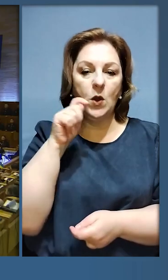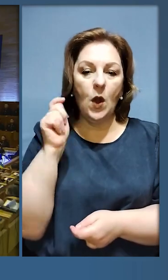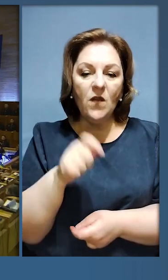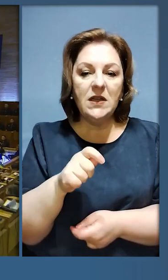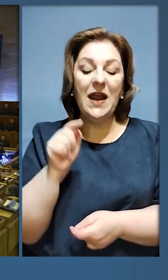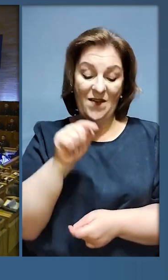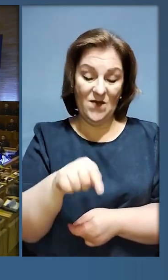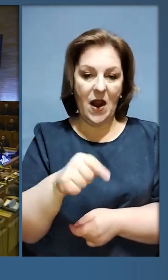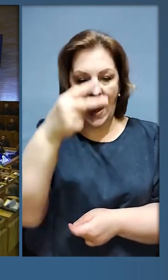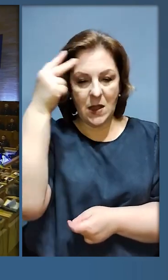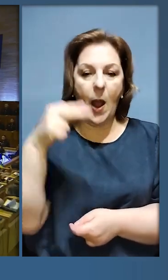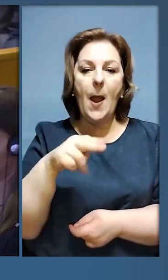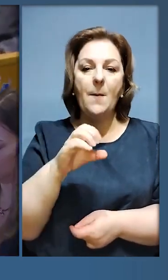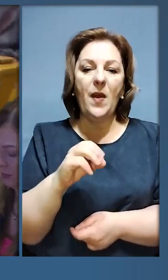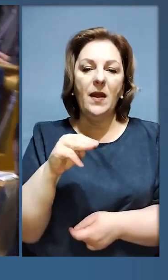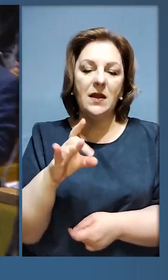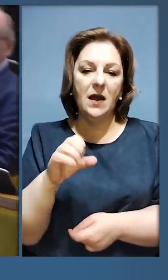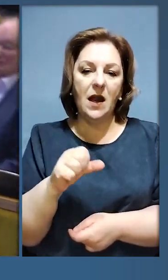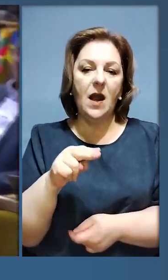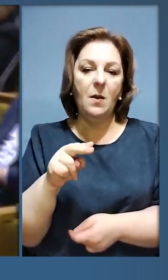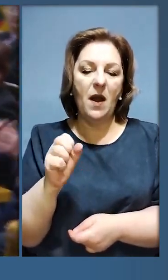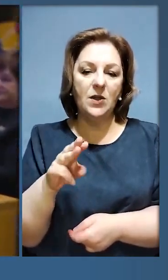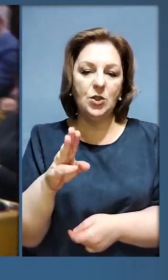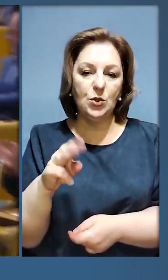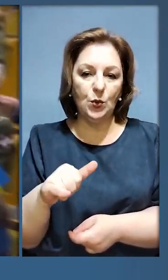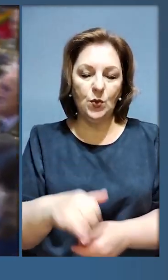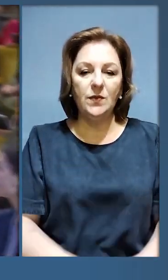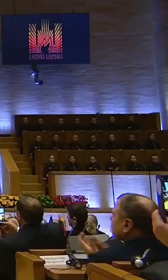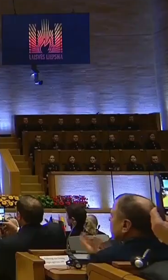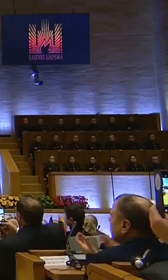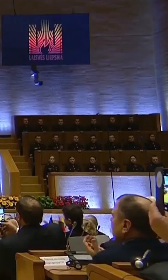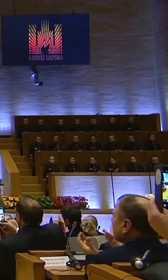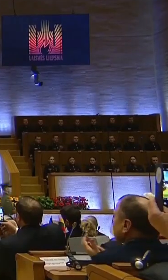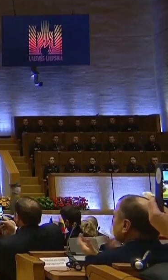посла України у Литві Петра Бешту.